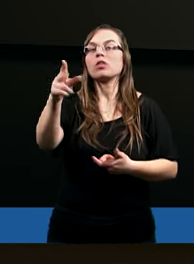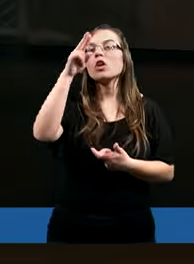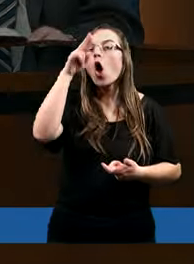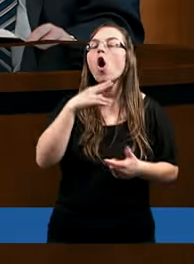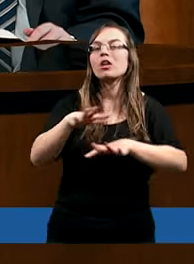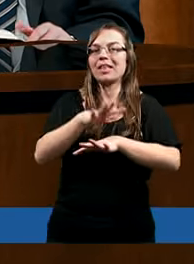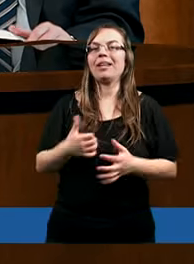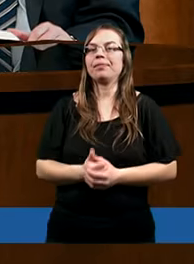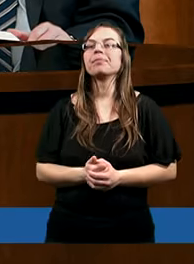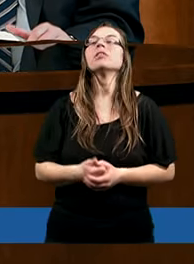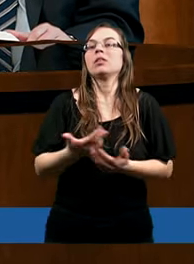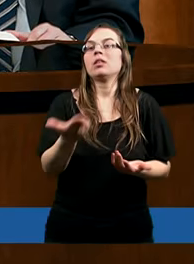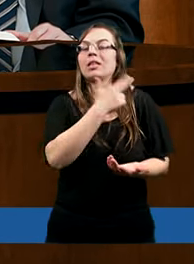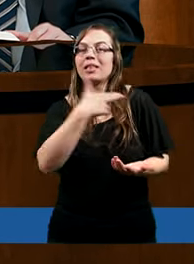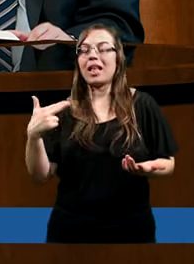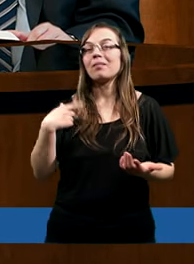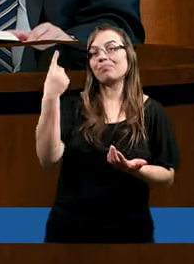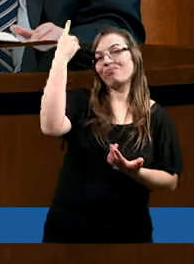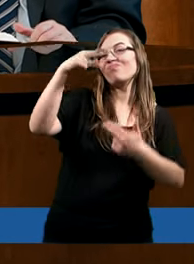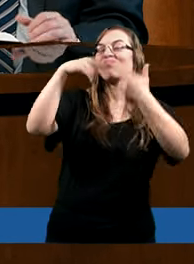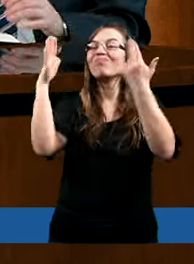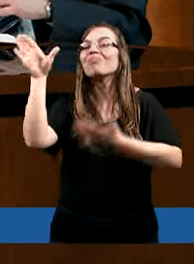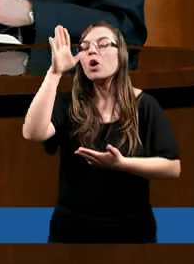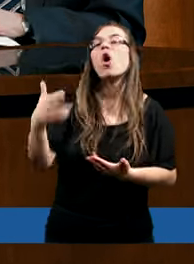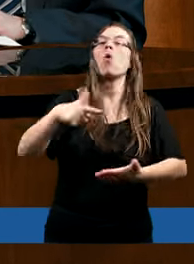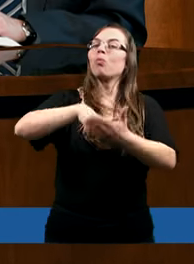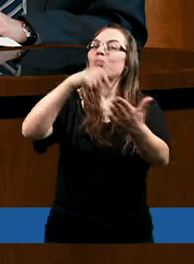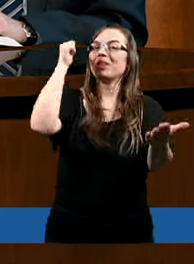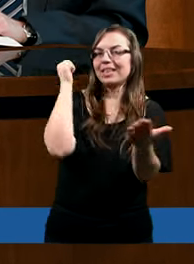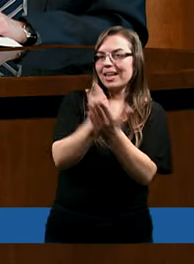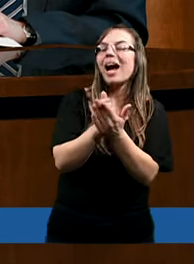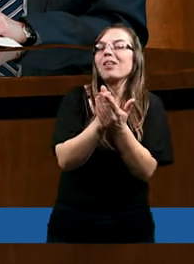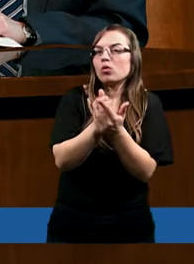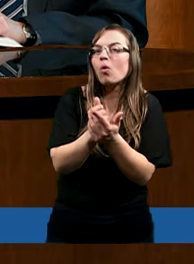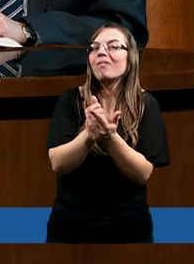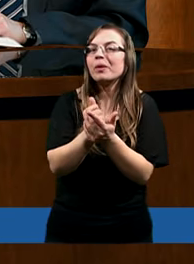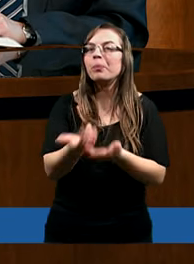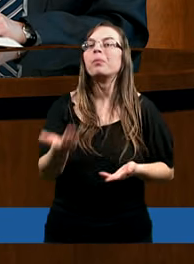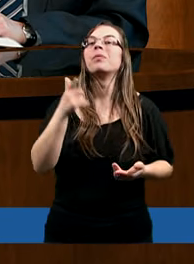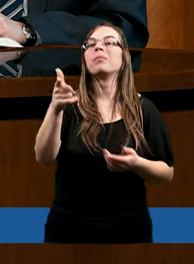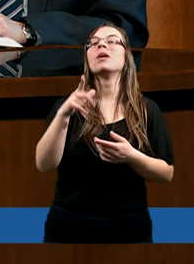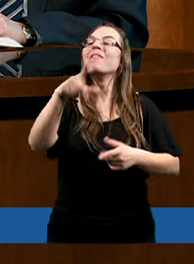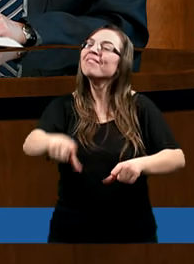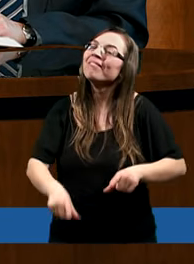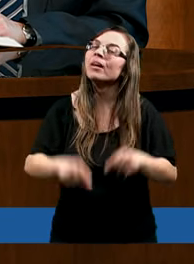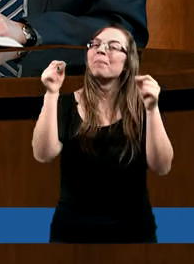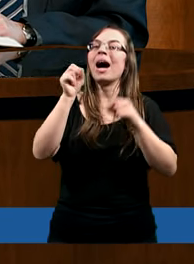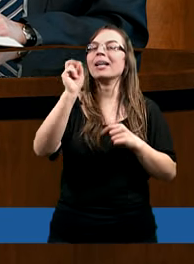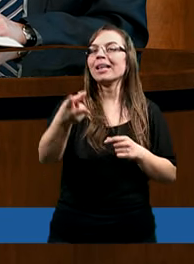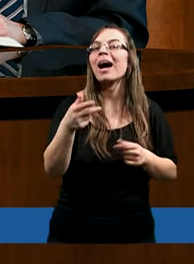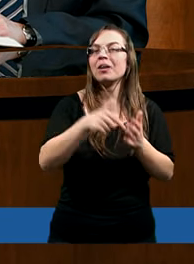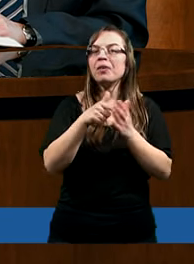Ojciec? No, z góry postanowił coś. Tutaj mamy określone to wybranie,